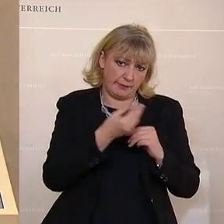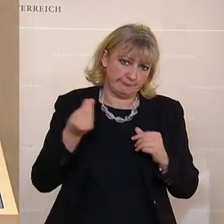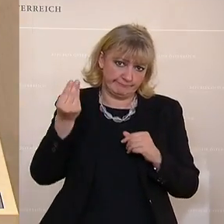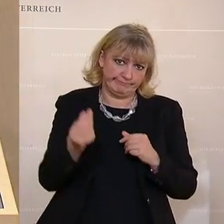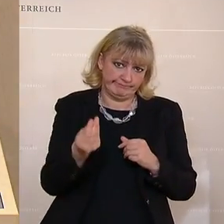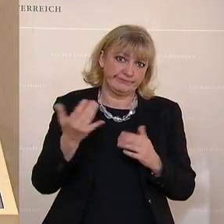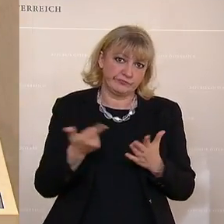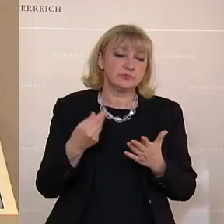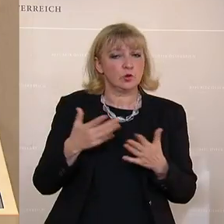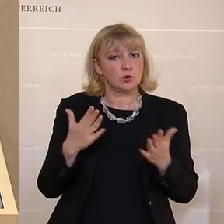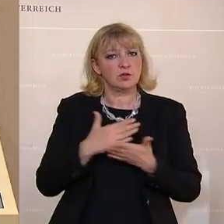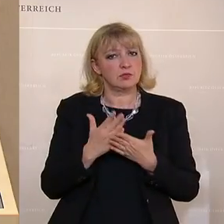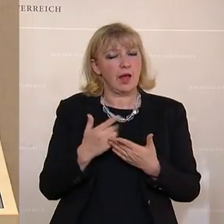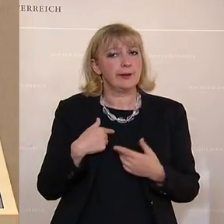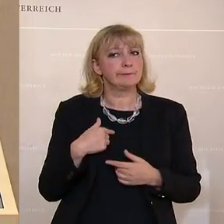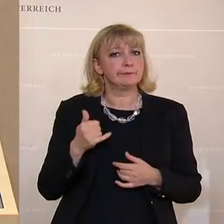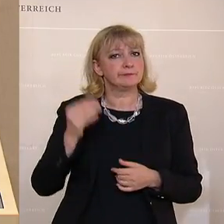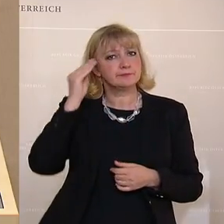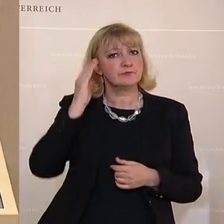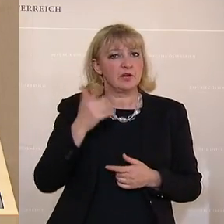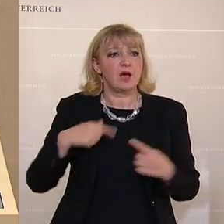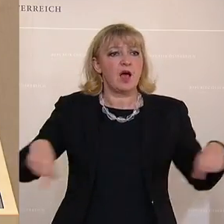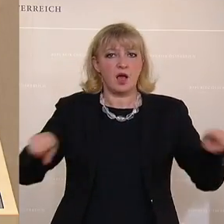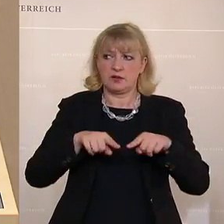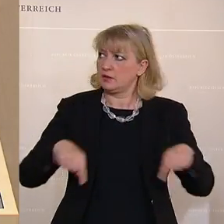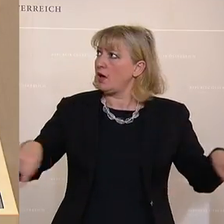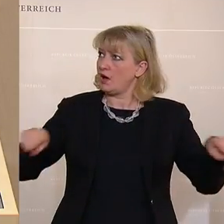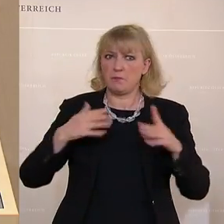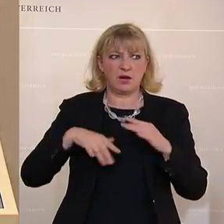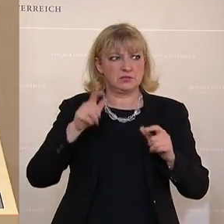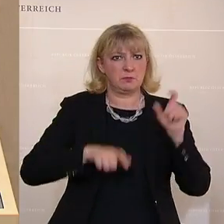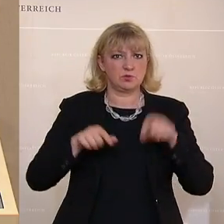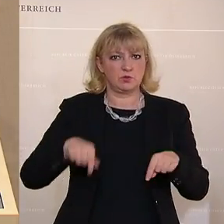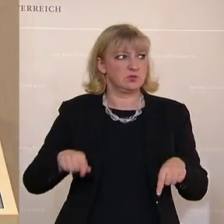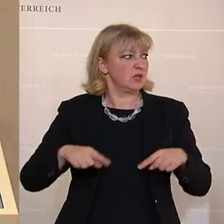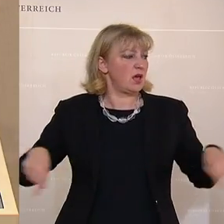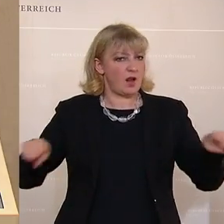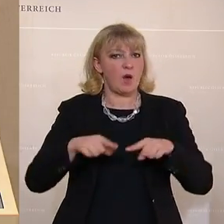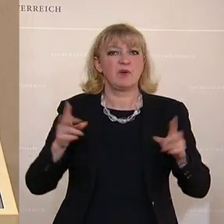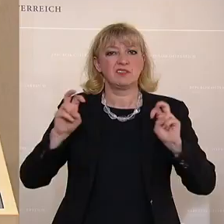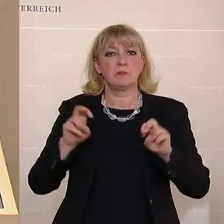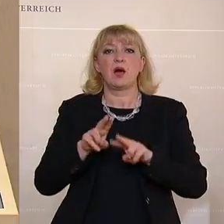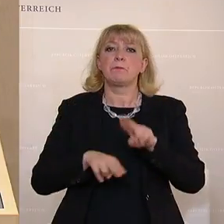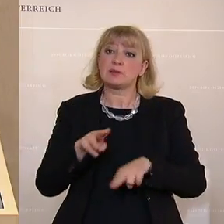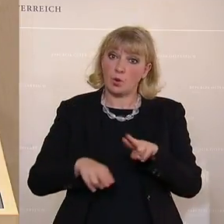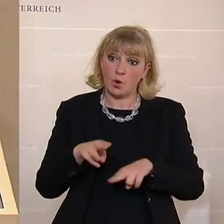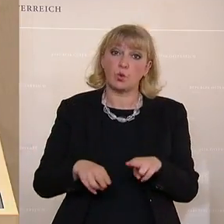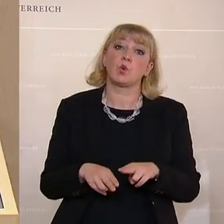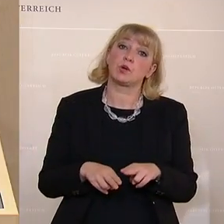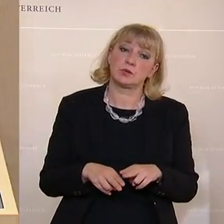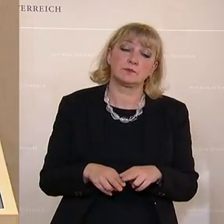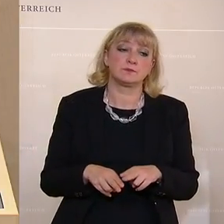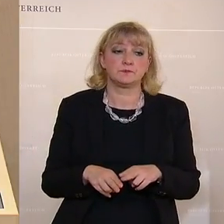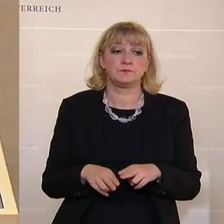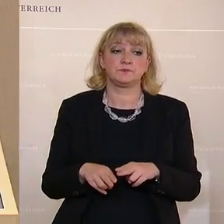größtenteils nehme ich heute mit, dass uns allen in diesem Raum oder den meisten in diesem Raum das Thema Betreuung im